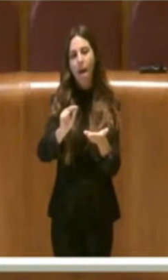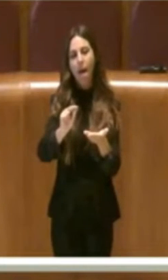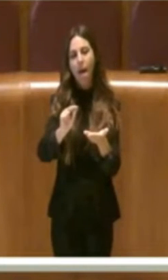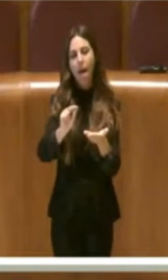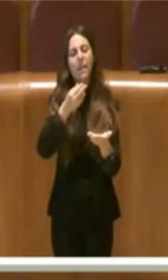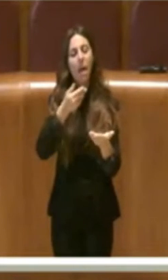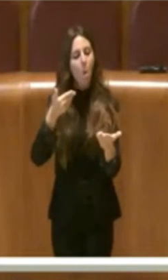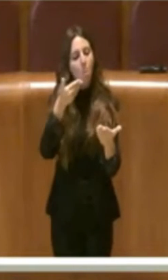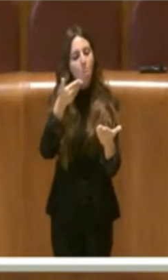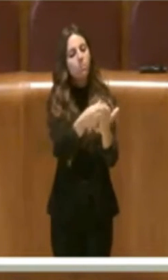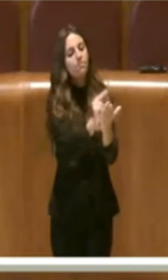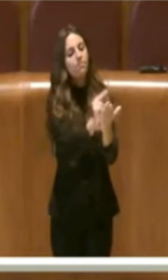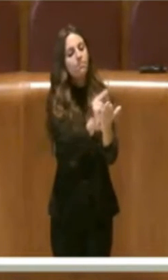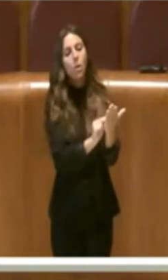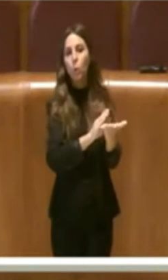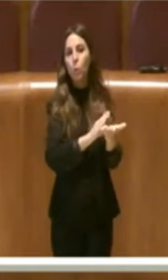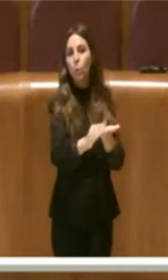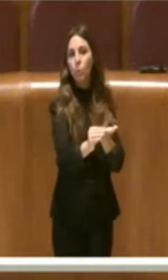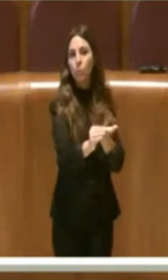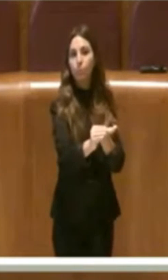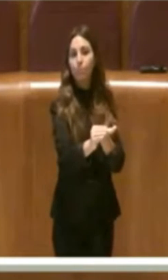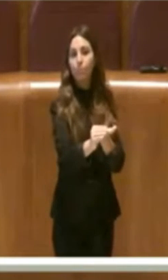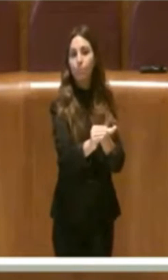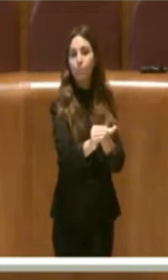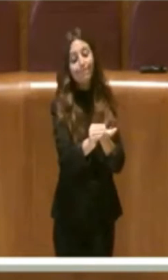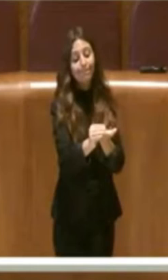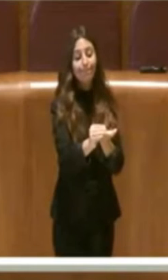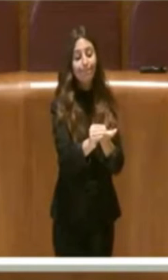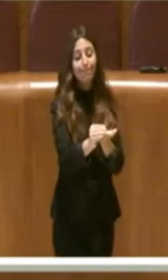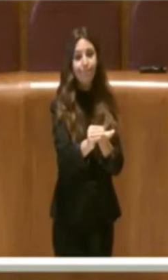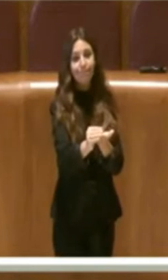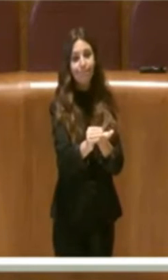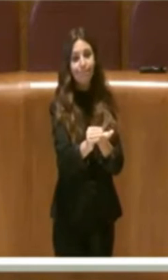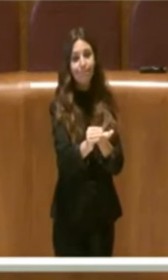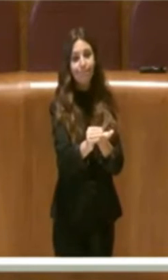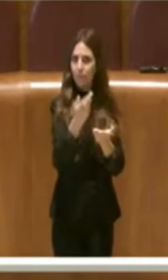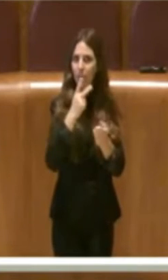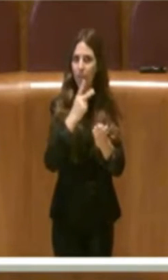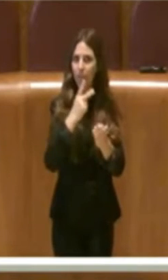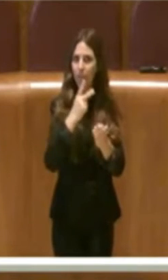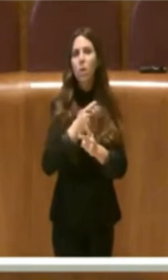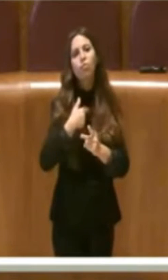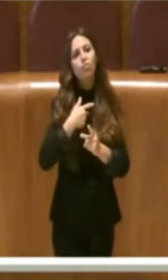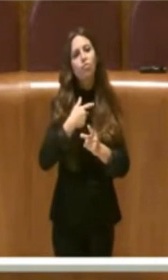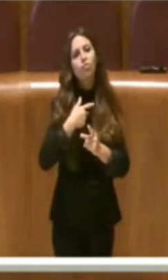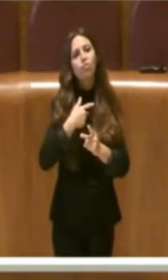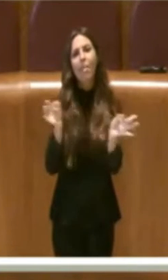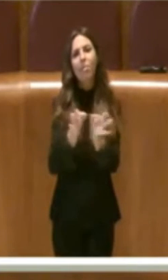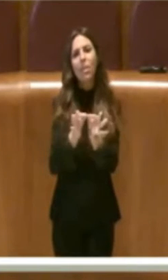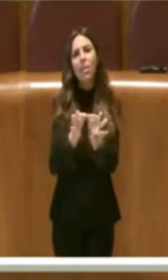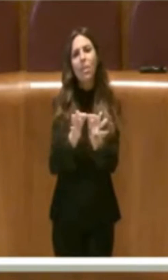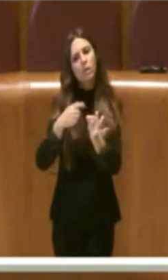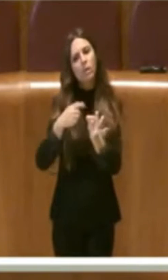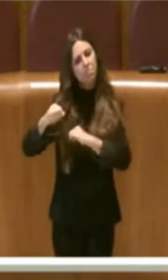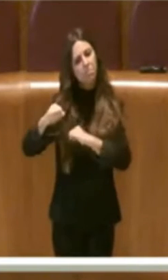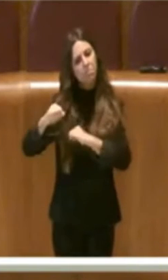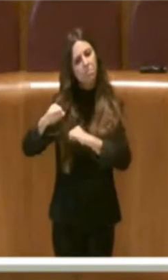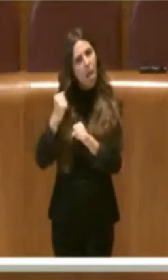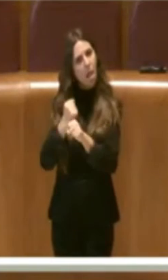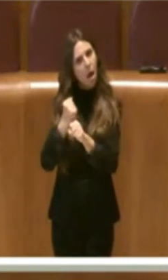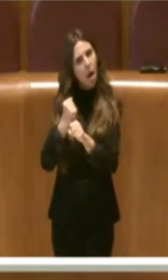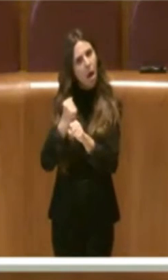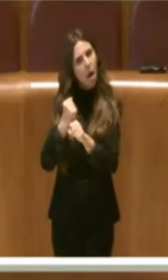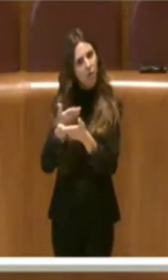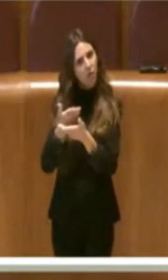in questa mozione è in linea con quanto già l'amministrazione sta attuando,